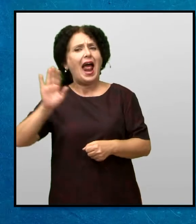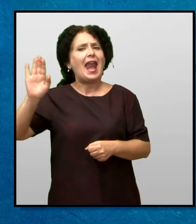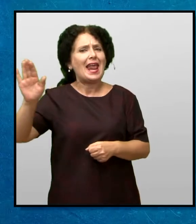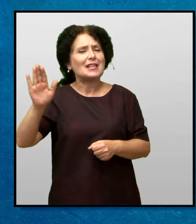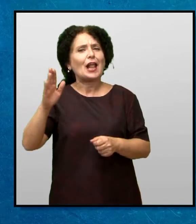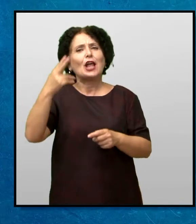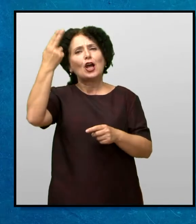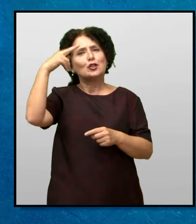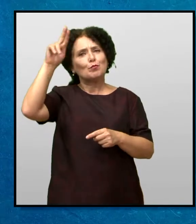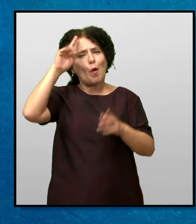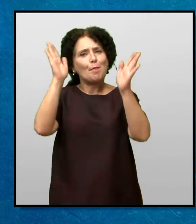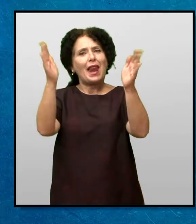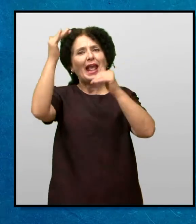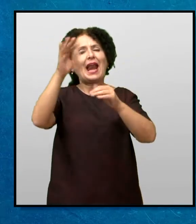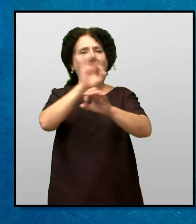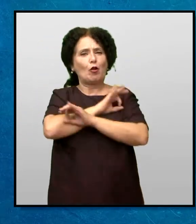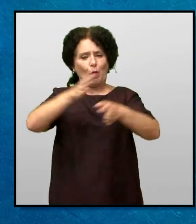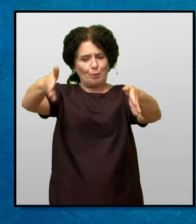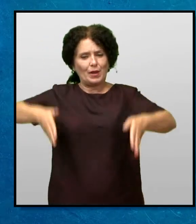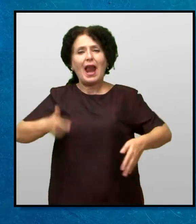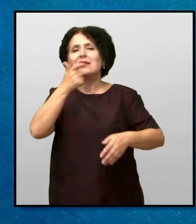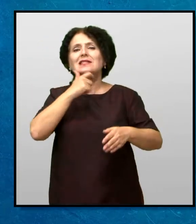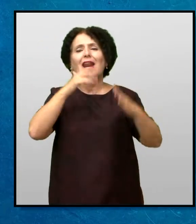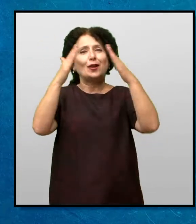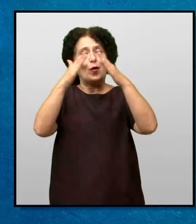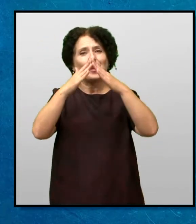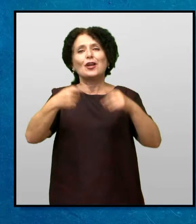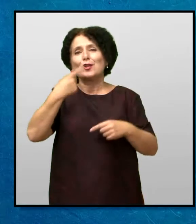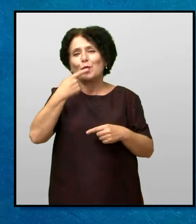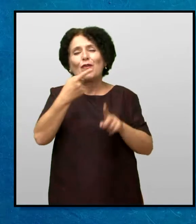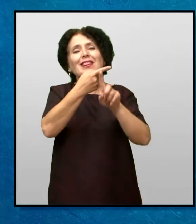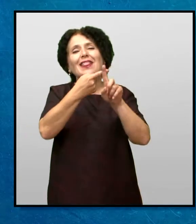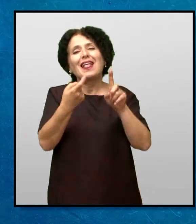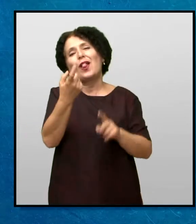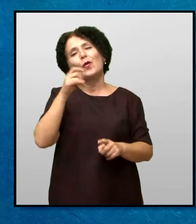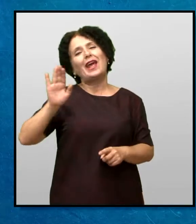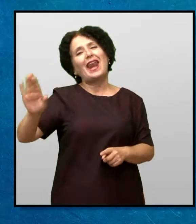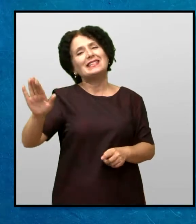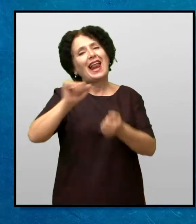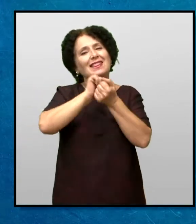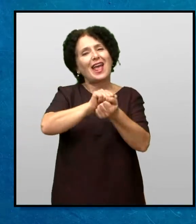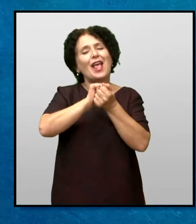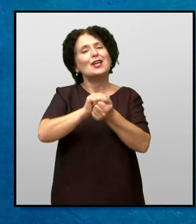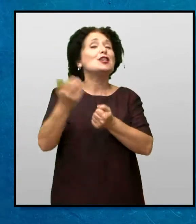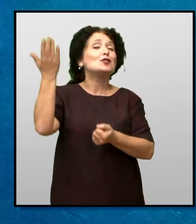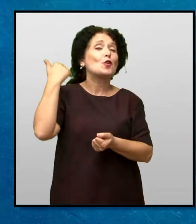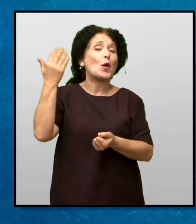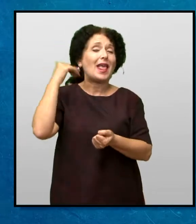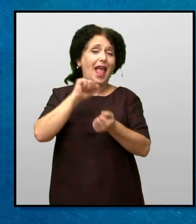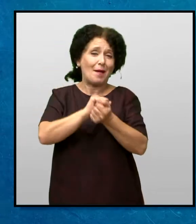неизиниот надгробен споменик и плочата на Старата Кукичка Кажуваат само дел од неизината историја